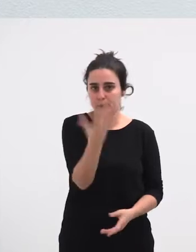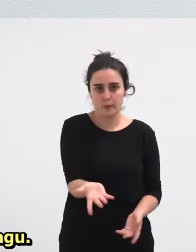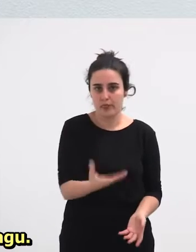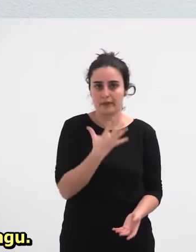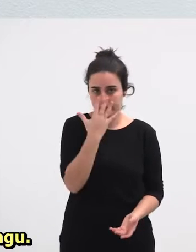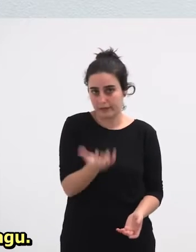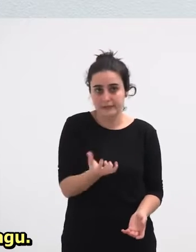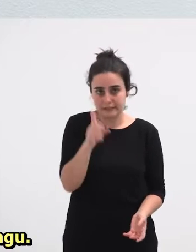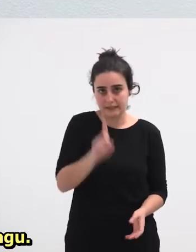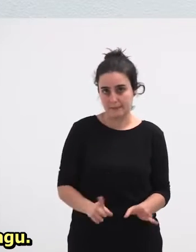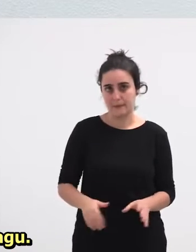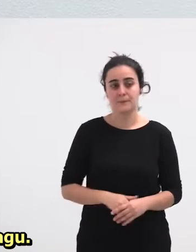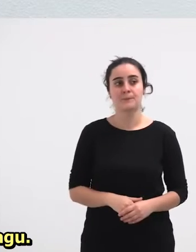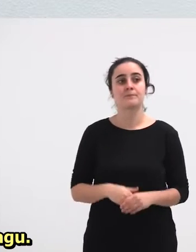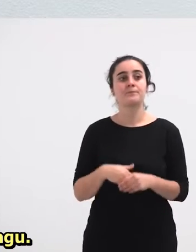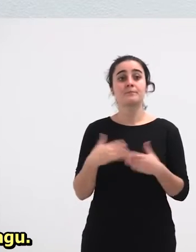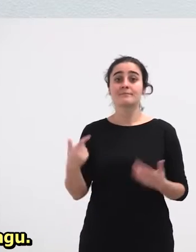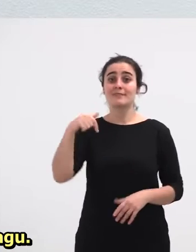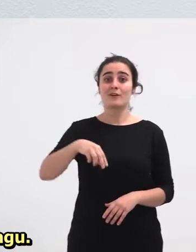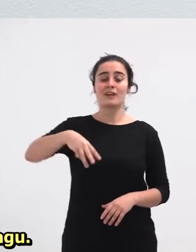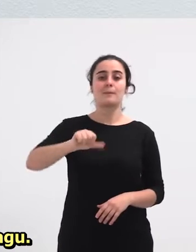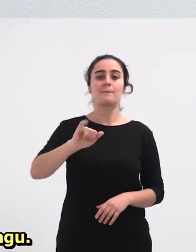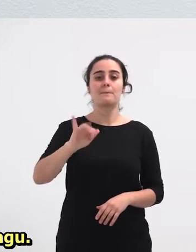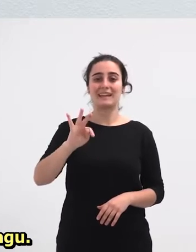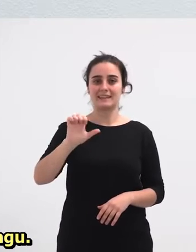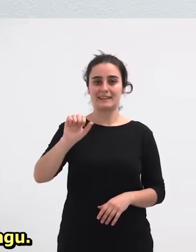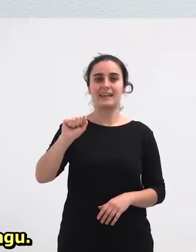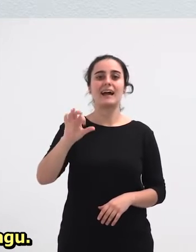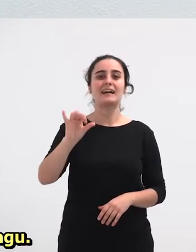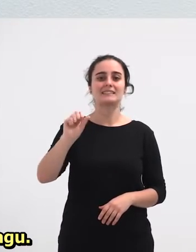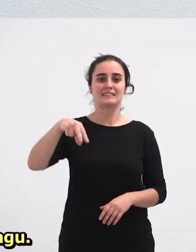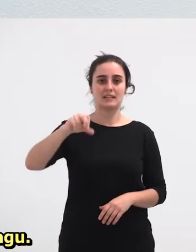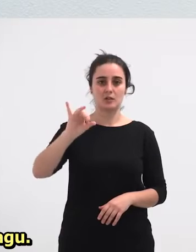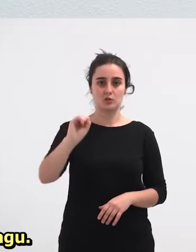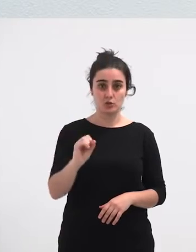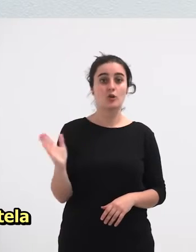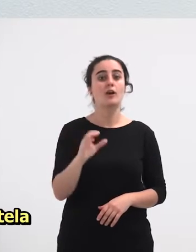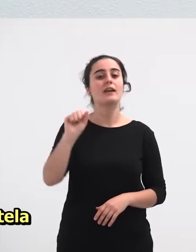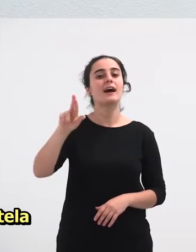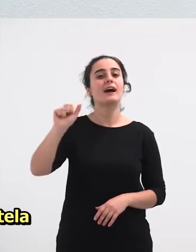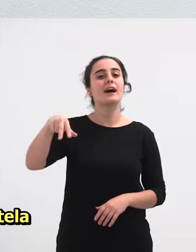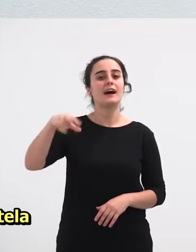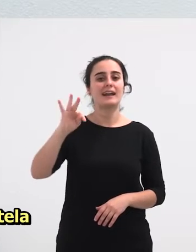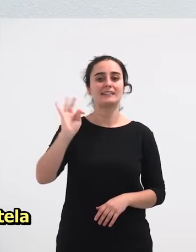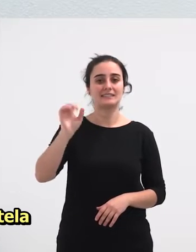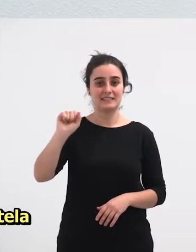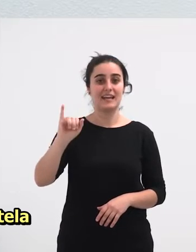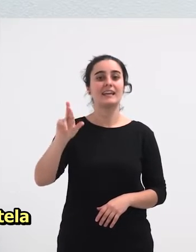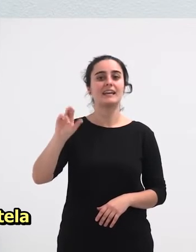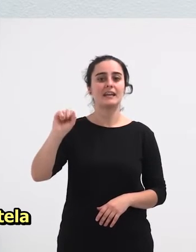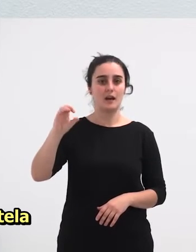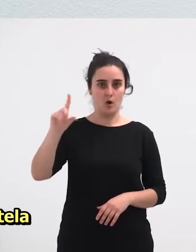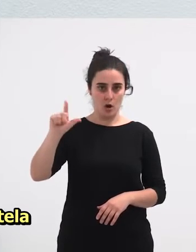Beraz, gaur, maite asenzio eta arantzaira hola daukagu Txihor nago nimaino beto